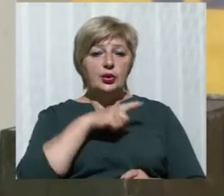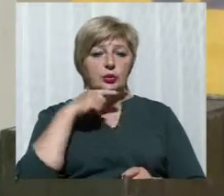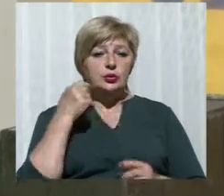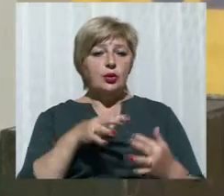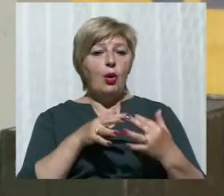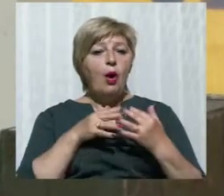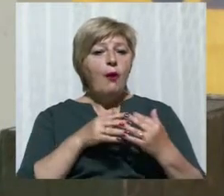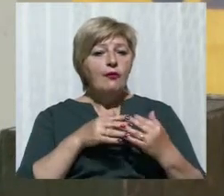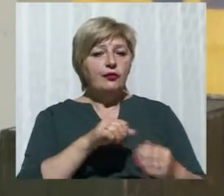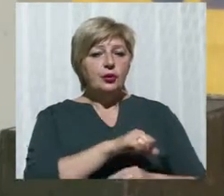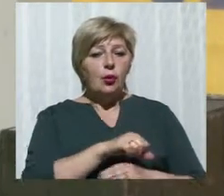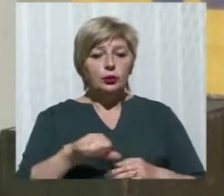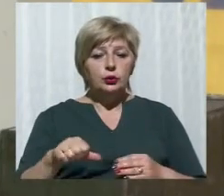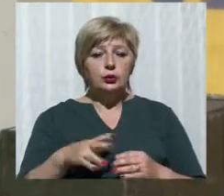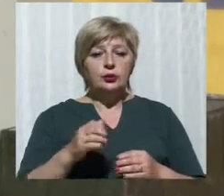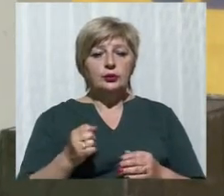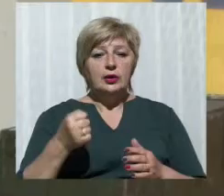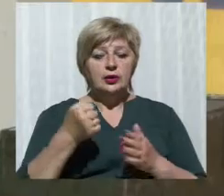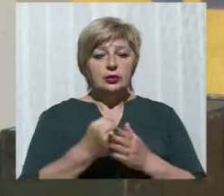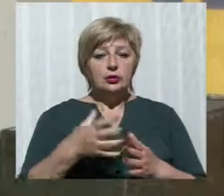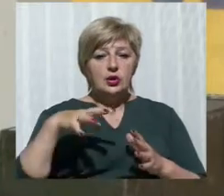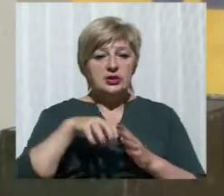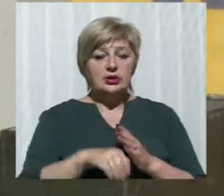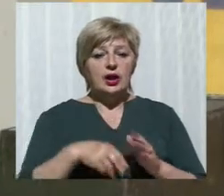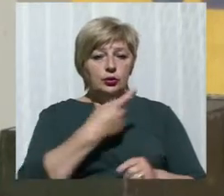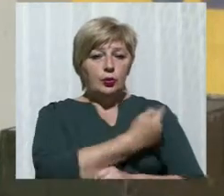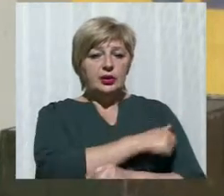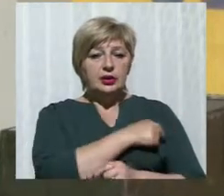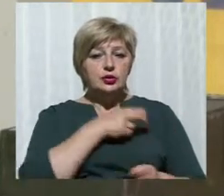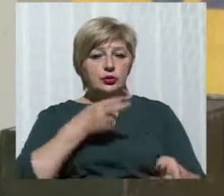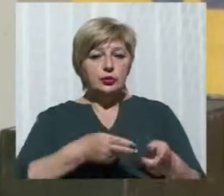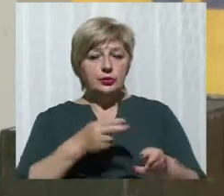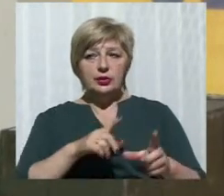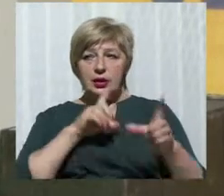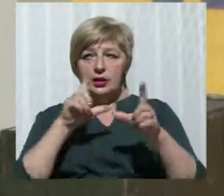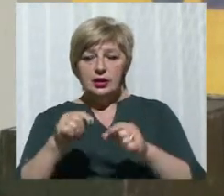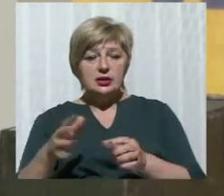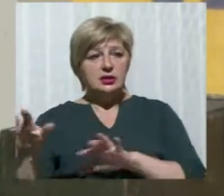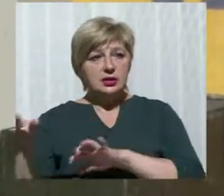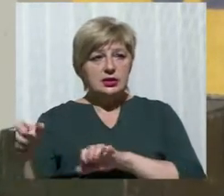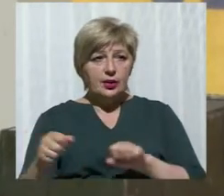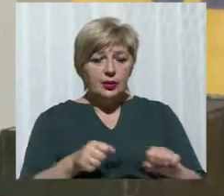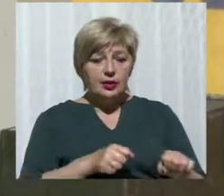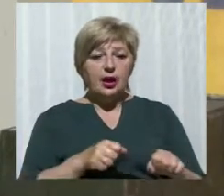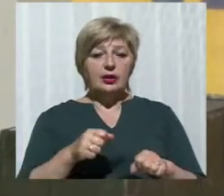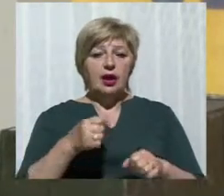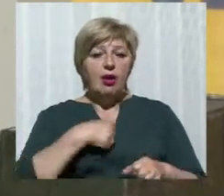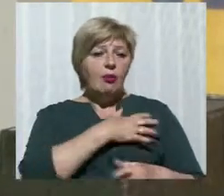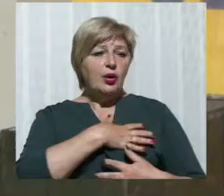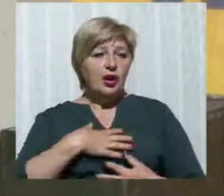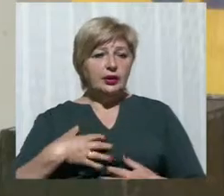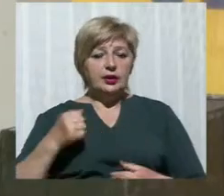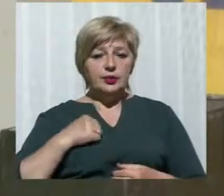медичного поїзду їздила на передову, забирала поранених бійців і вивозила їх з